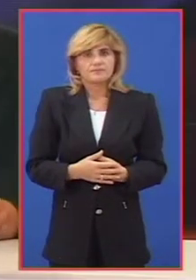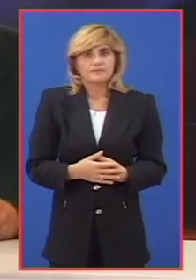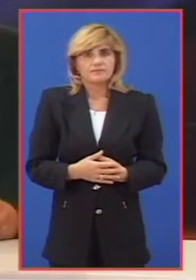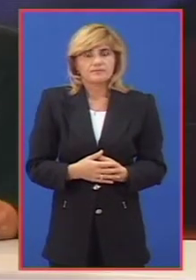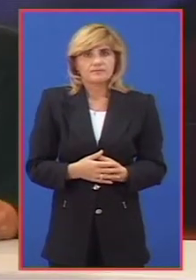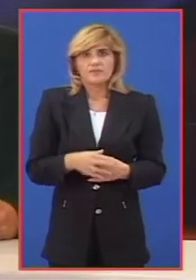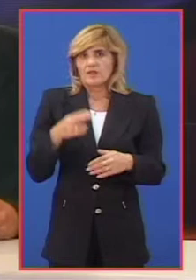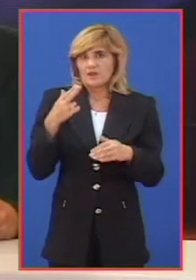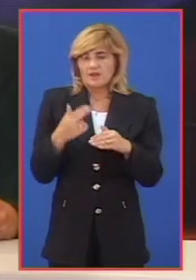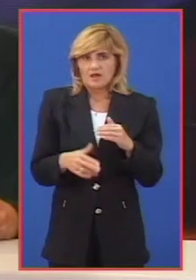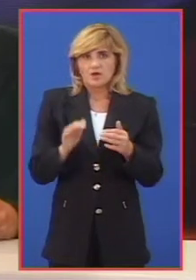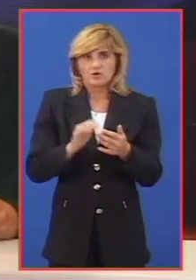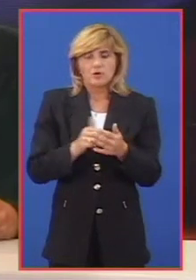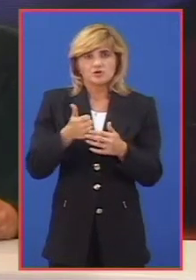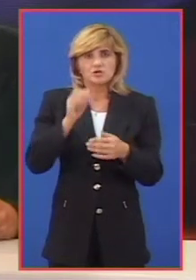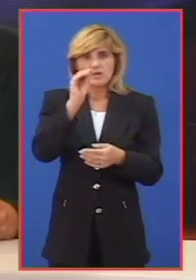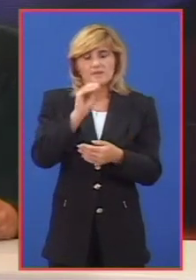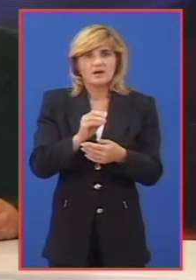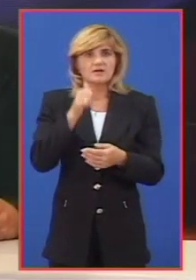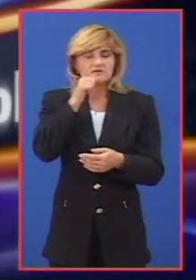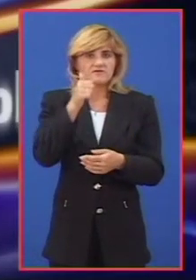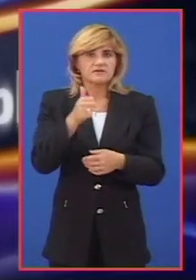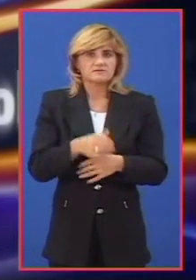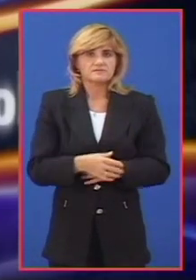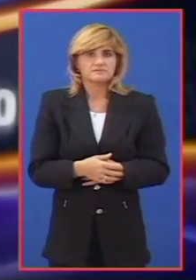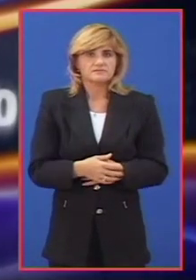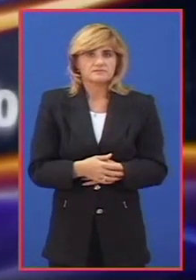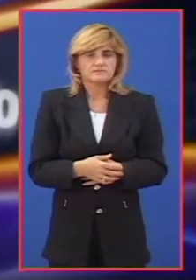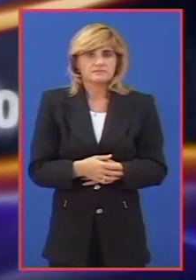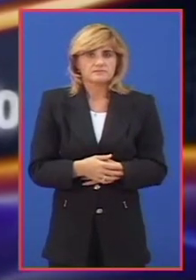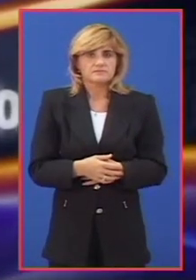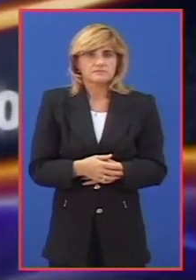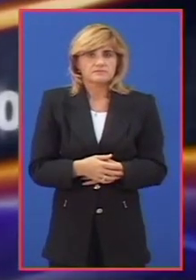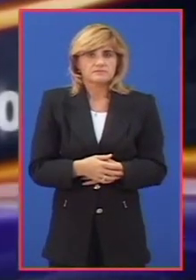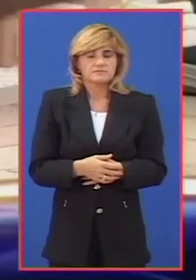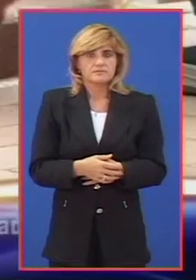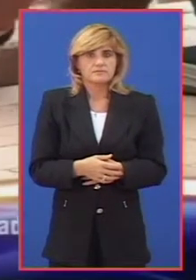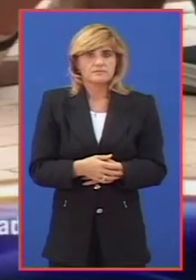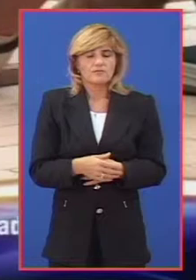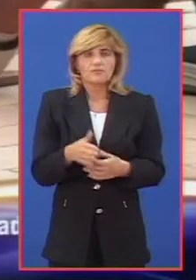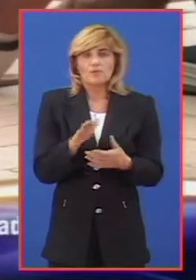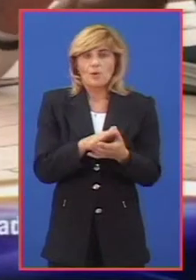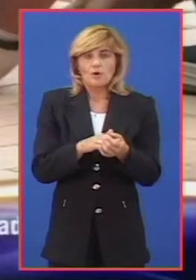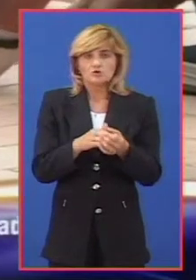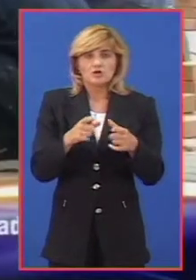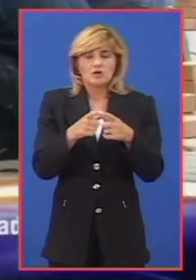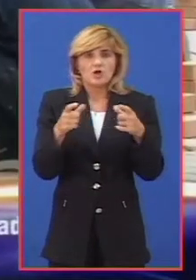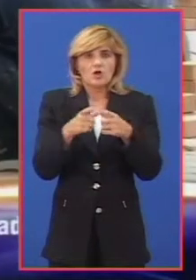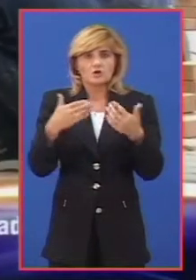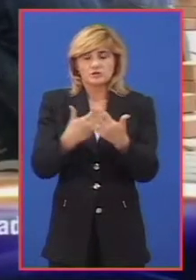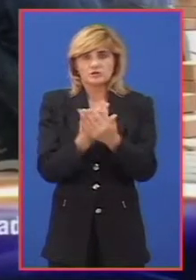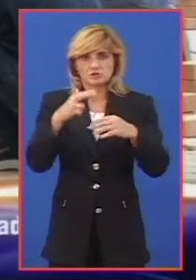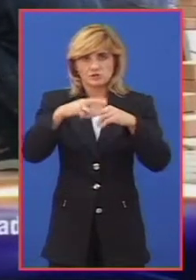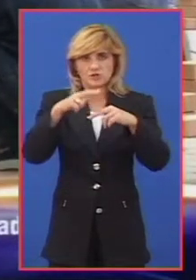Na kraju je slaganje novih